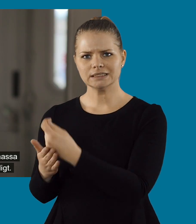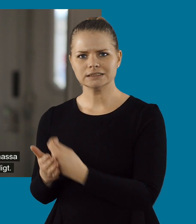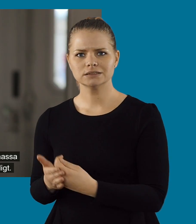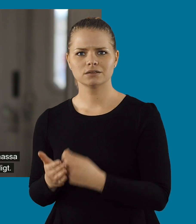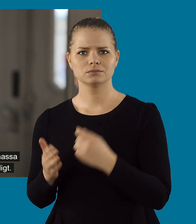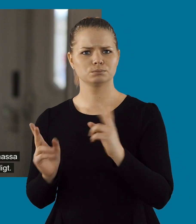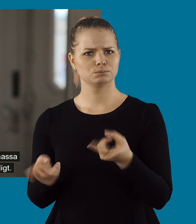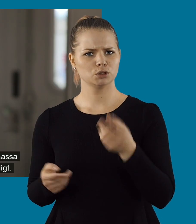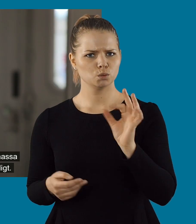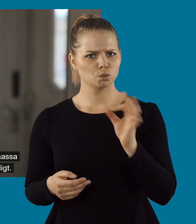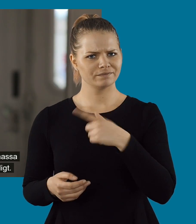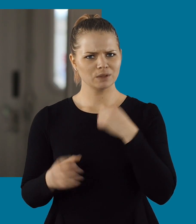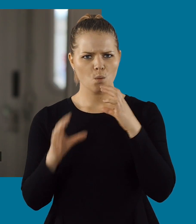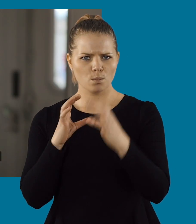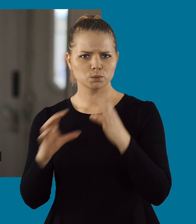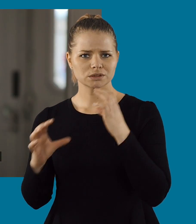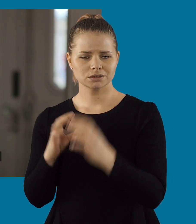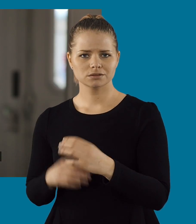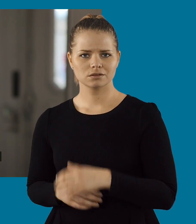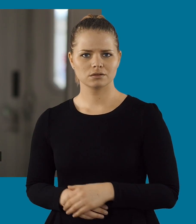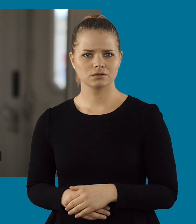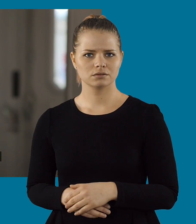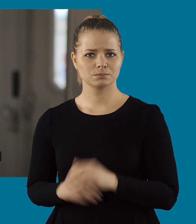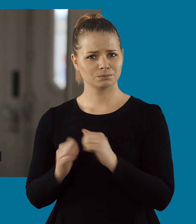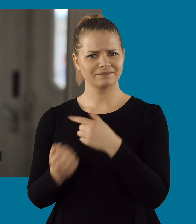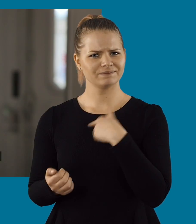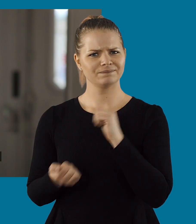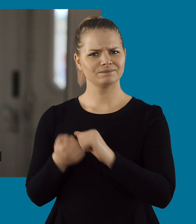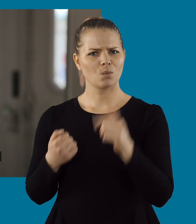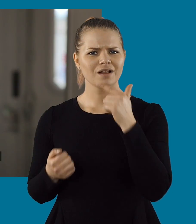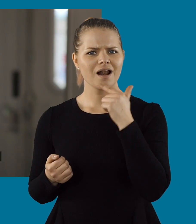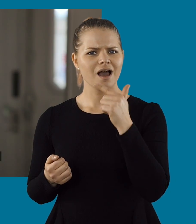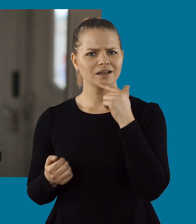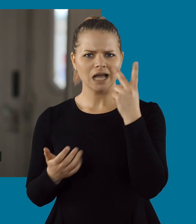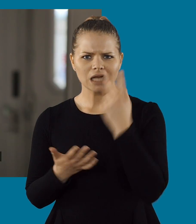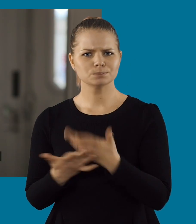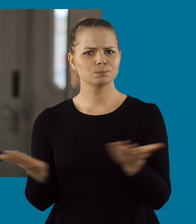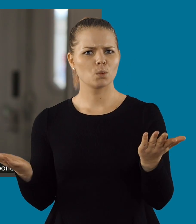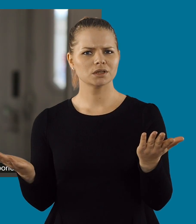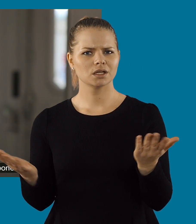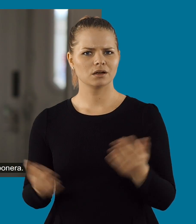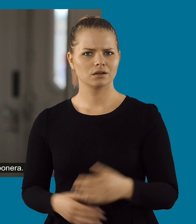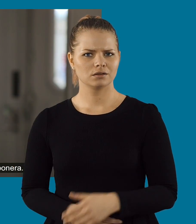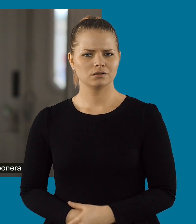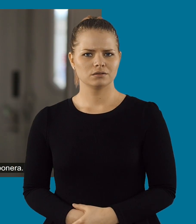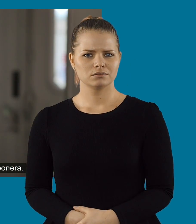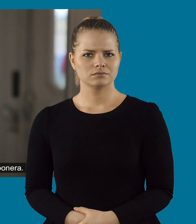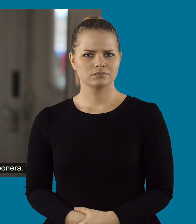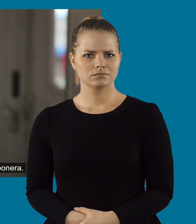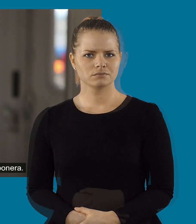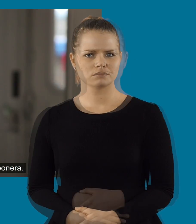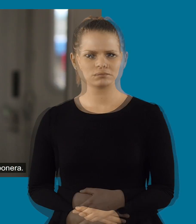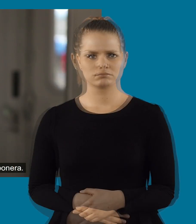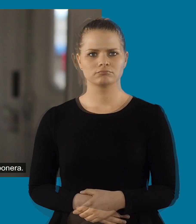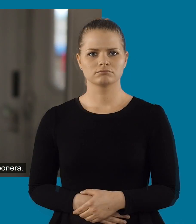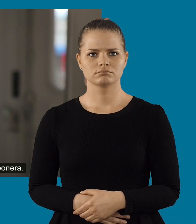Funktech upptäckt massa saker vi gör som är otillgängligt. Från hur platser designade till hur vi kommunicerar och sådär. Men det får man inte vara